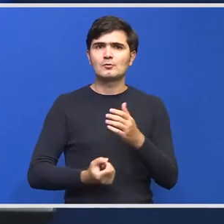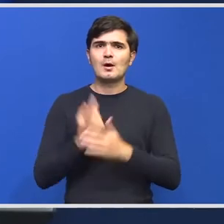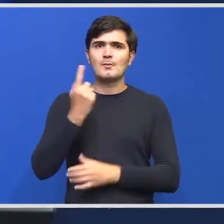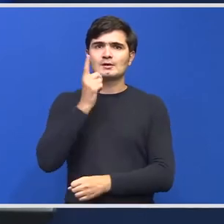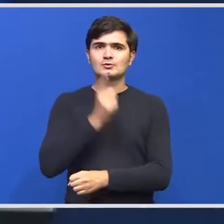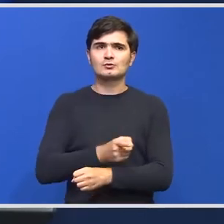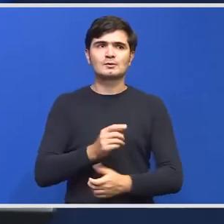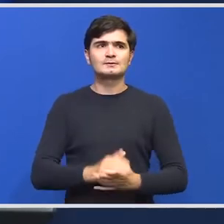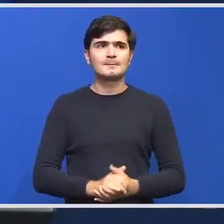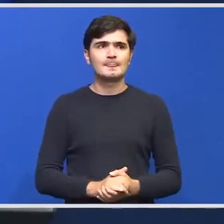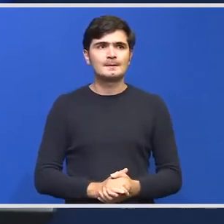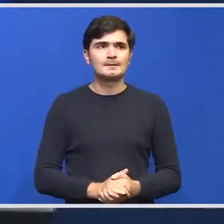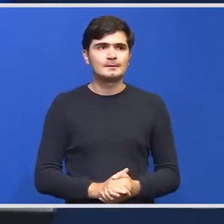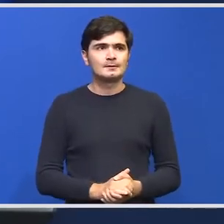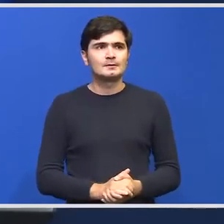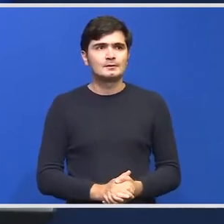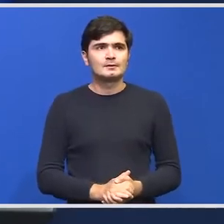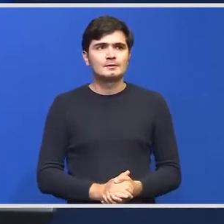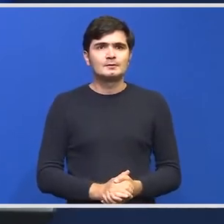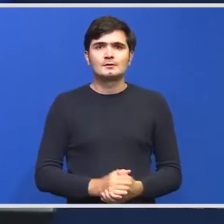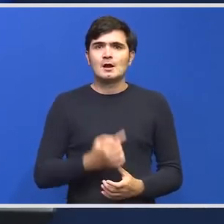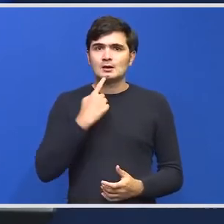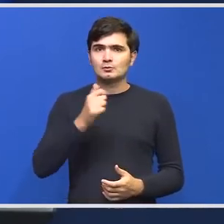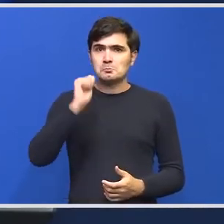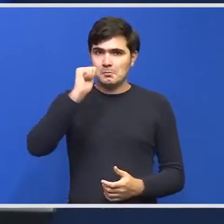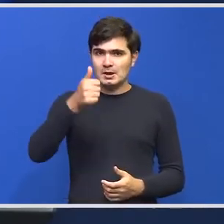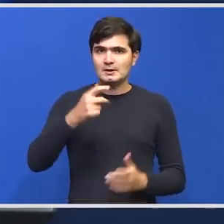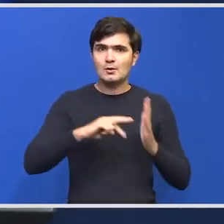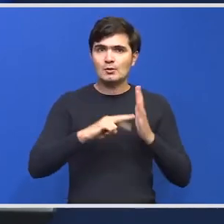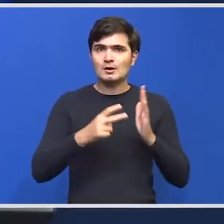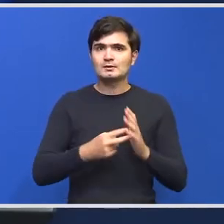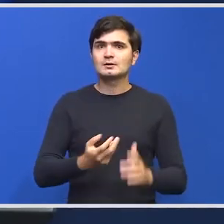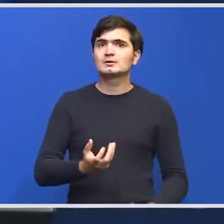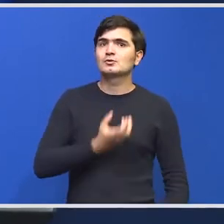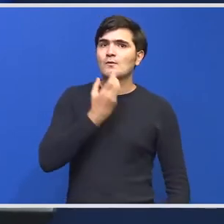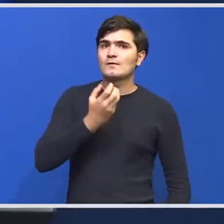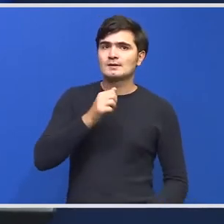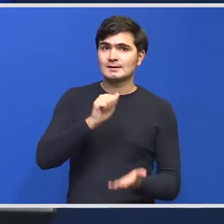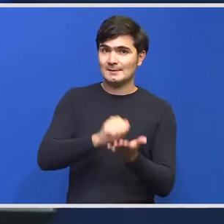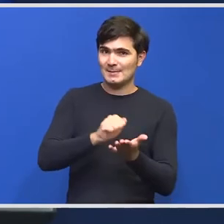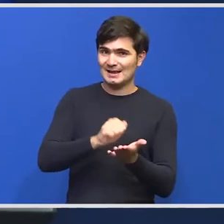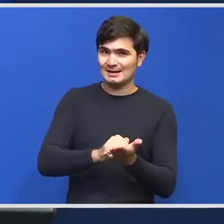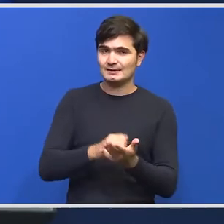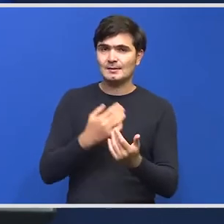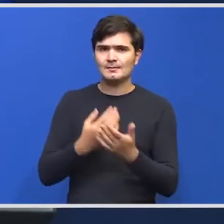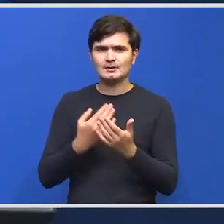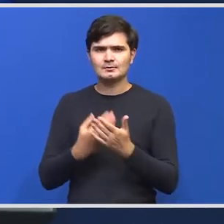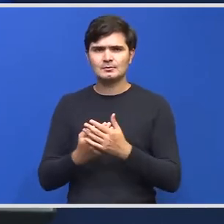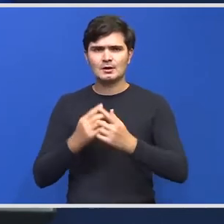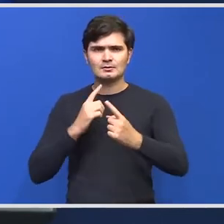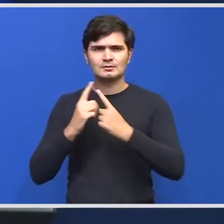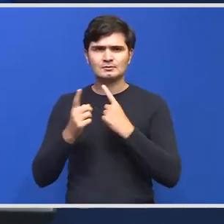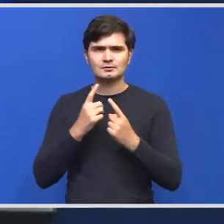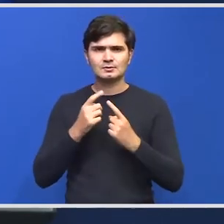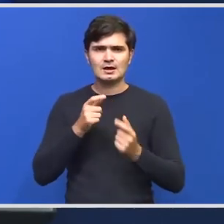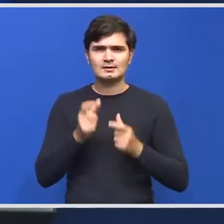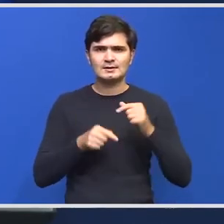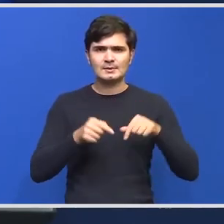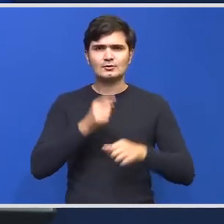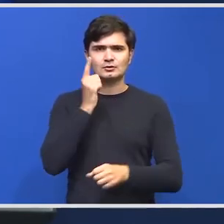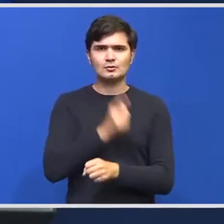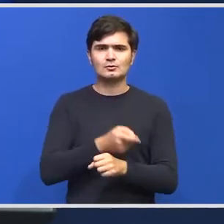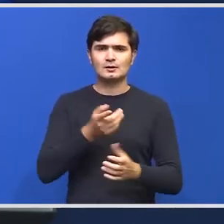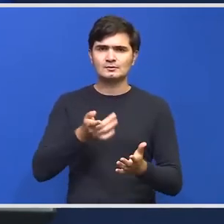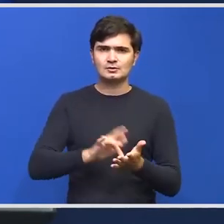Adrian Vasile de la Hot News ați spus că mâine veți organiza o conferință de presă pentru a discuta pe marginea acestei